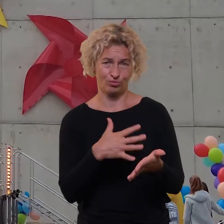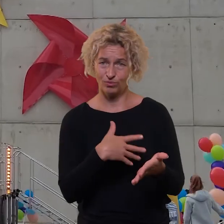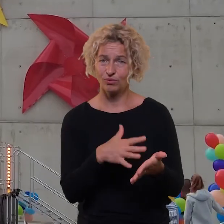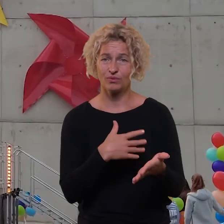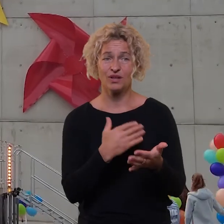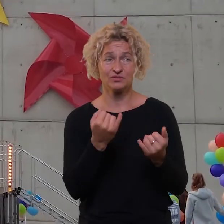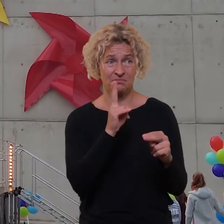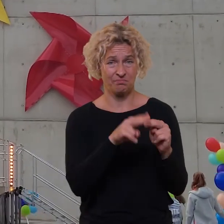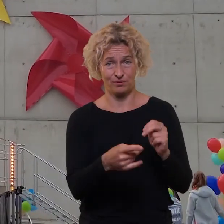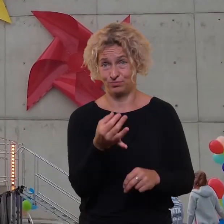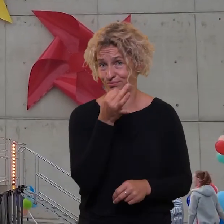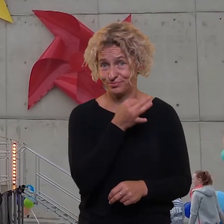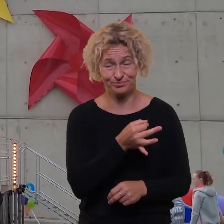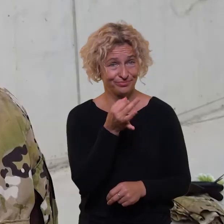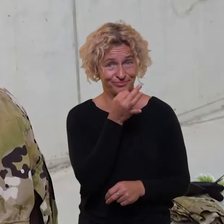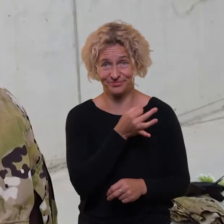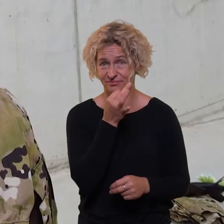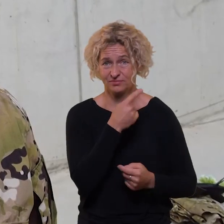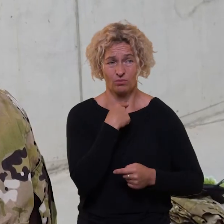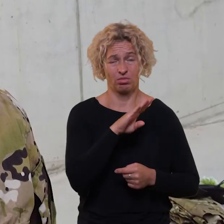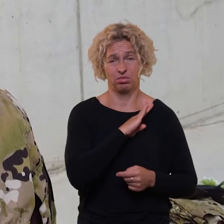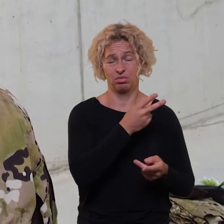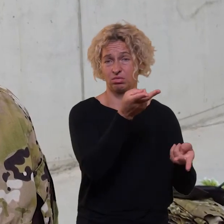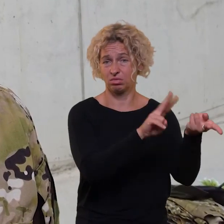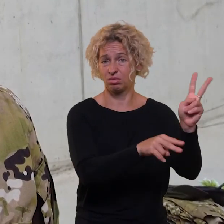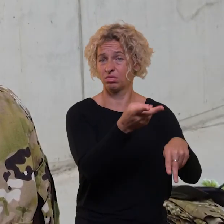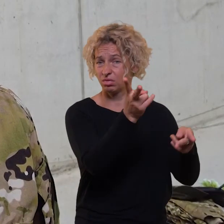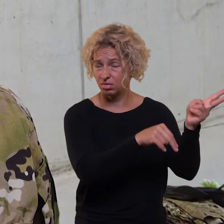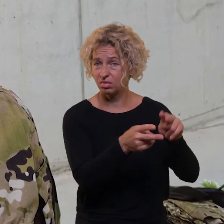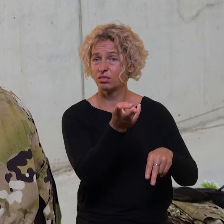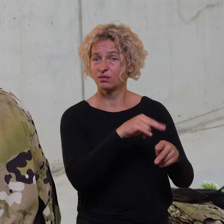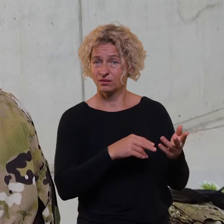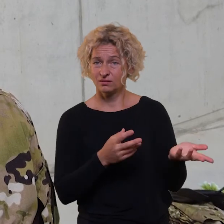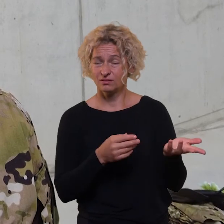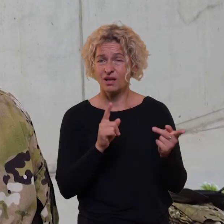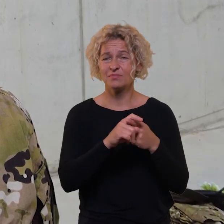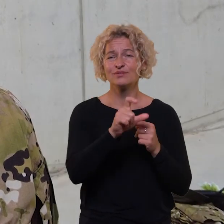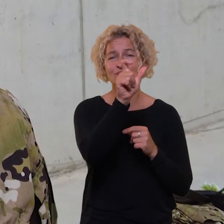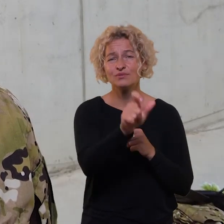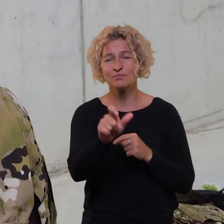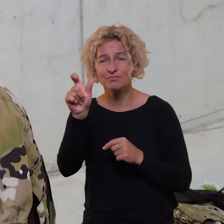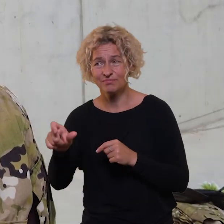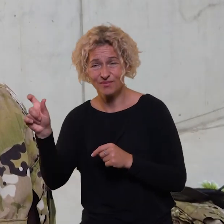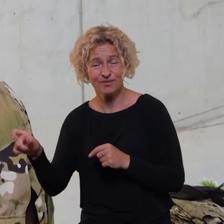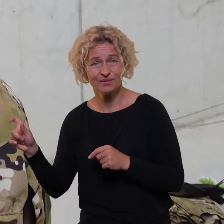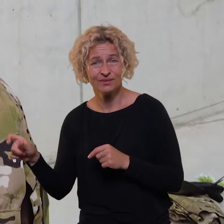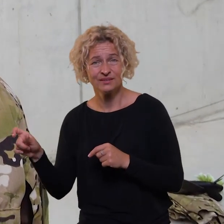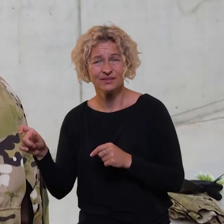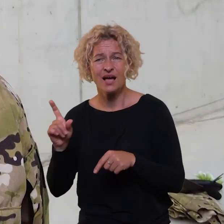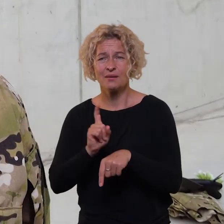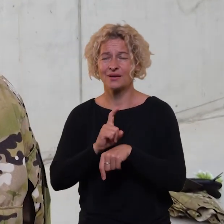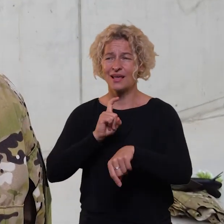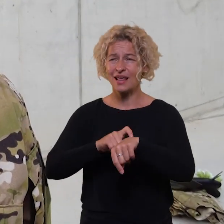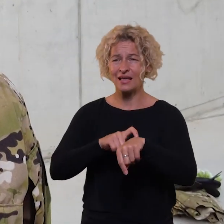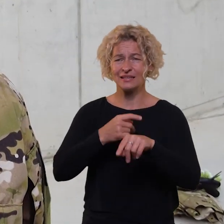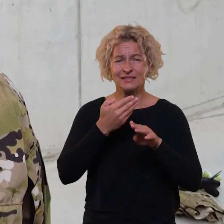žmonės ir pabaigos dar nematyti. Manau, kad tikrai reikia apie tai kalbėti. Žmonės truputėlį mažiau skiria